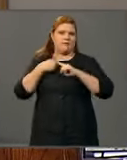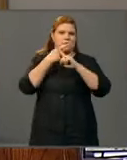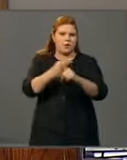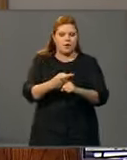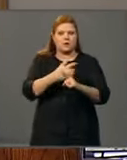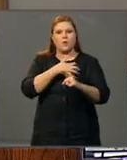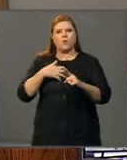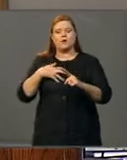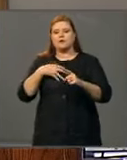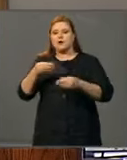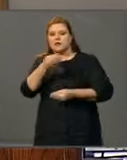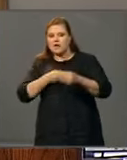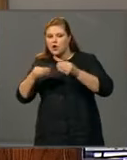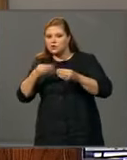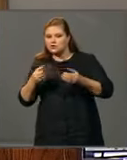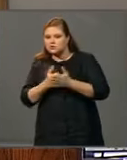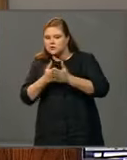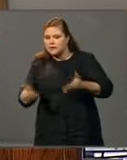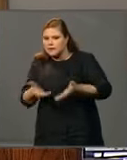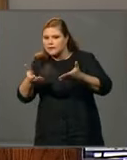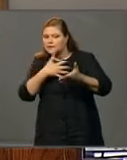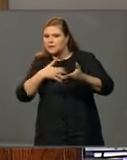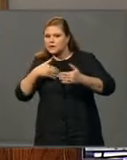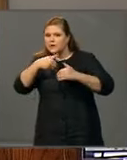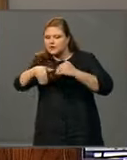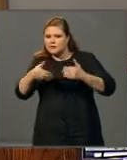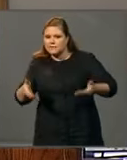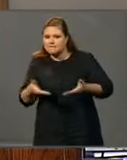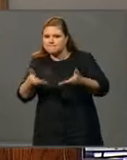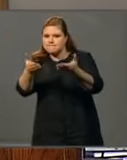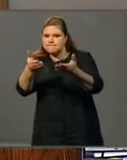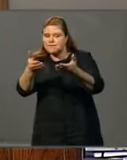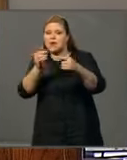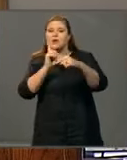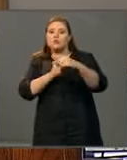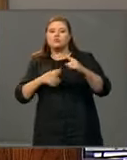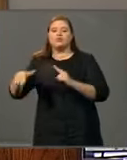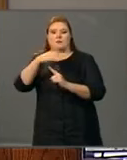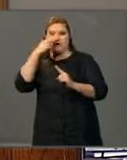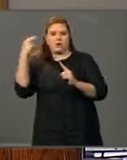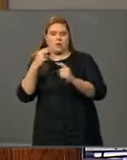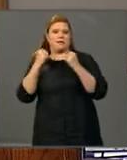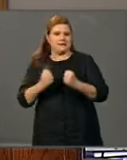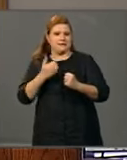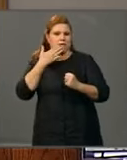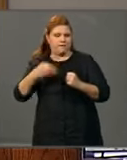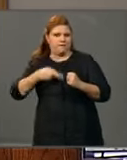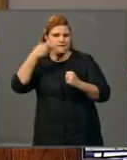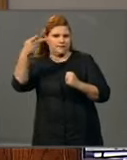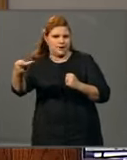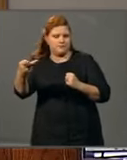taloudellisesti kannattavan kaimostoiminnan jatkumista. Ympäristön kannalta kestävällä tavalla. Eri vaihtoehdoista